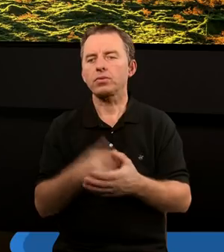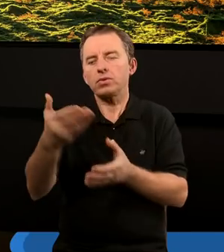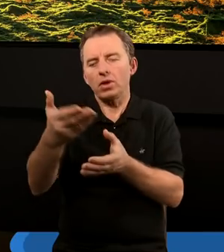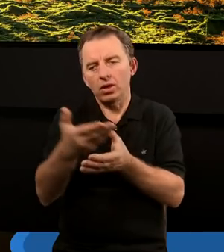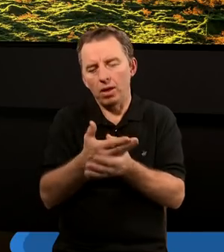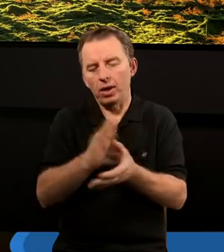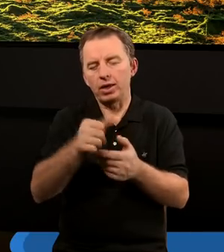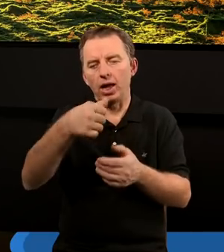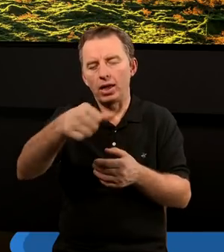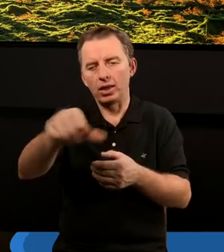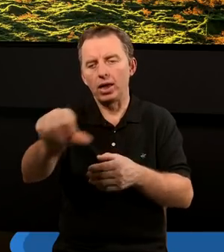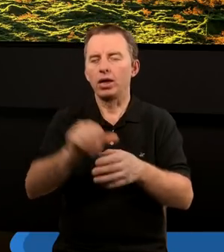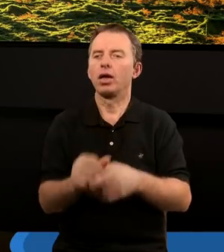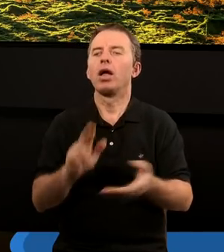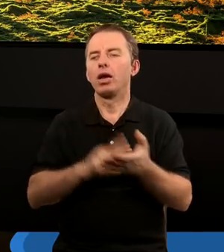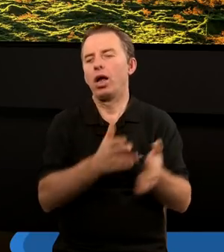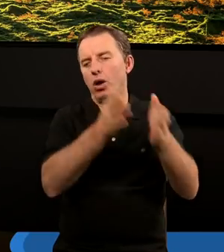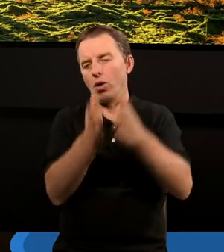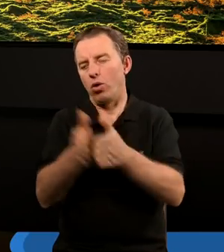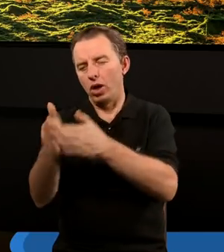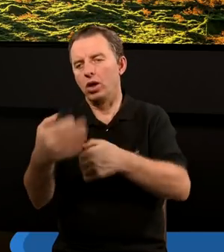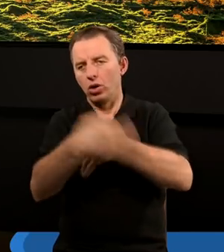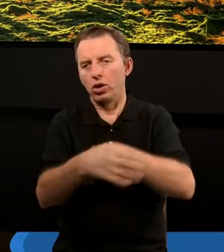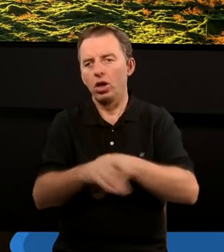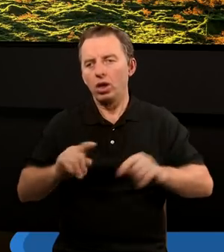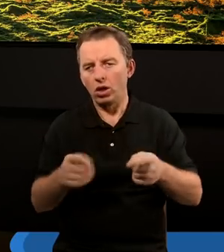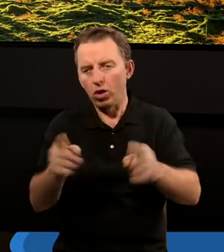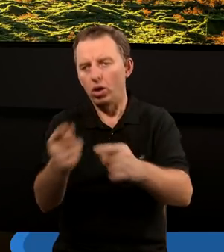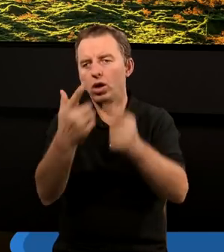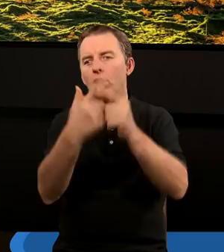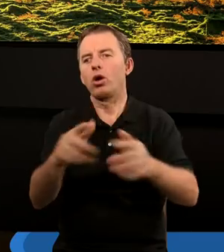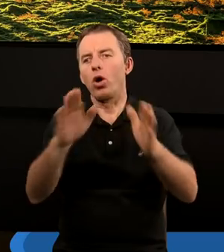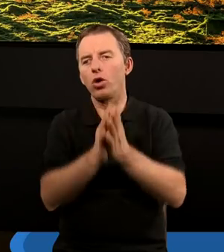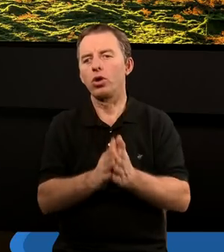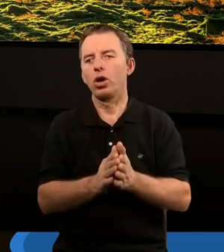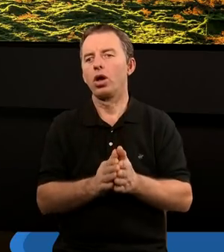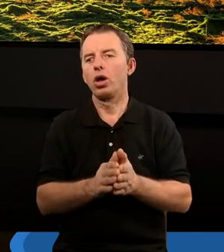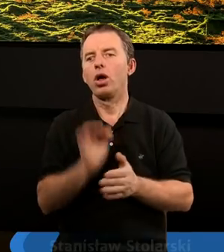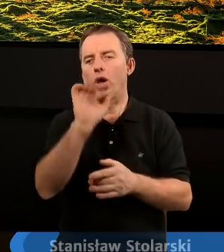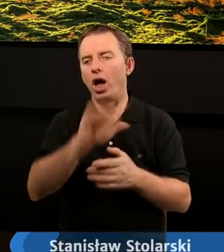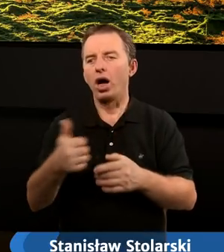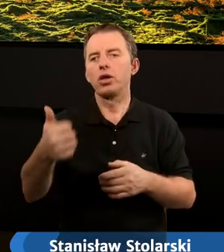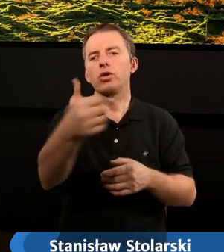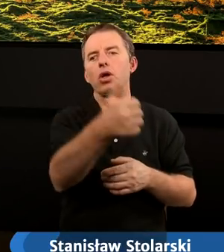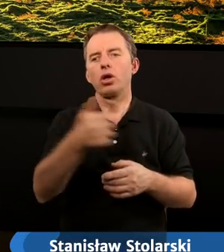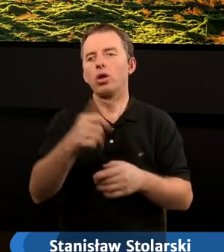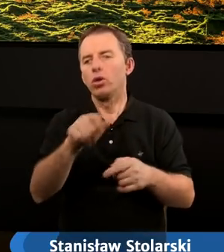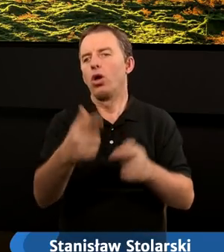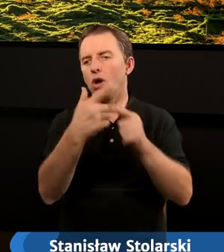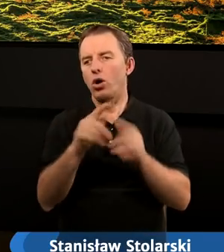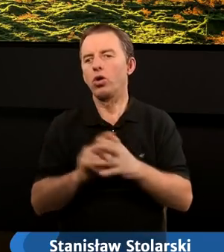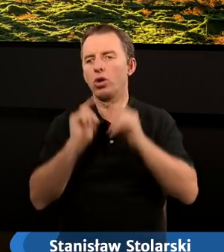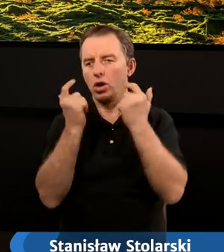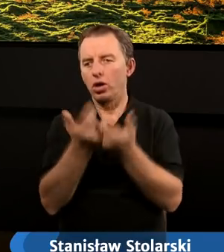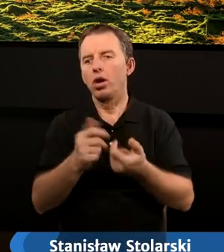Zapraszam za tydzień na kolejne studium Zorganizowany Kościół a Jedność do Kościoła